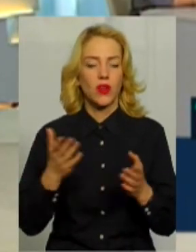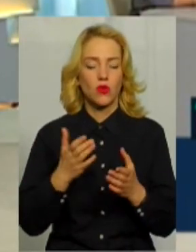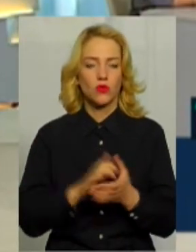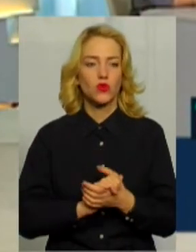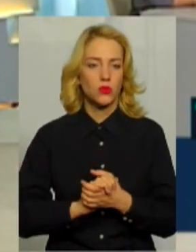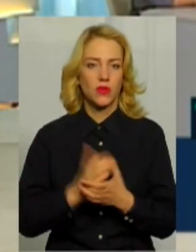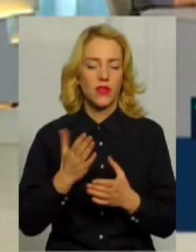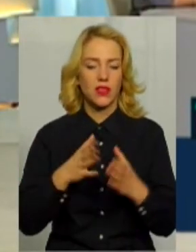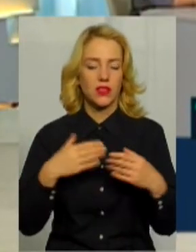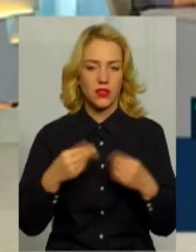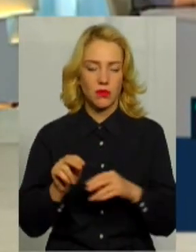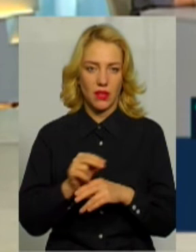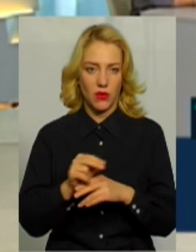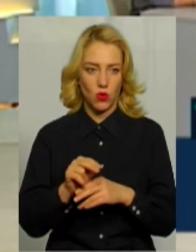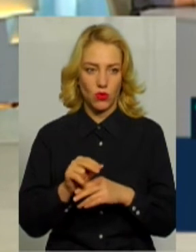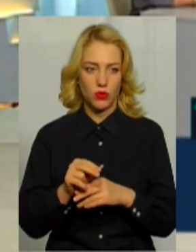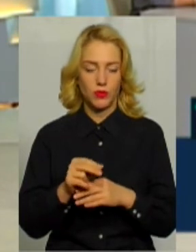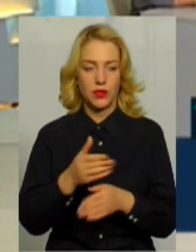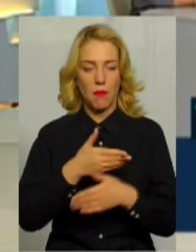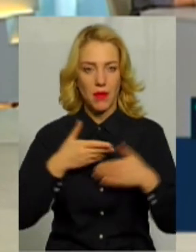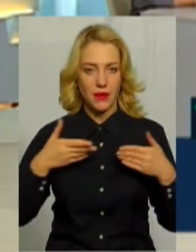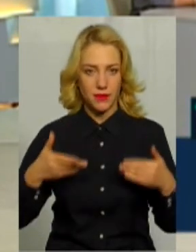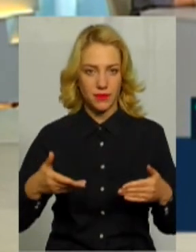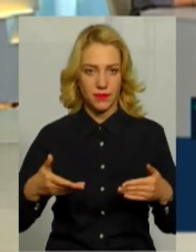яких сім'ях виховується. Виховуємося ми і,